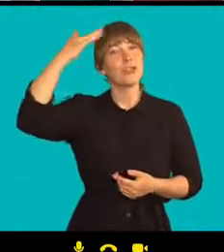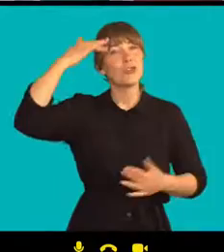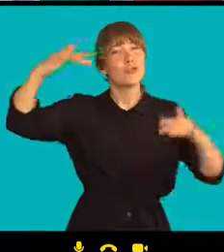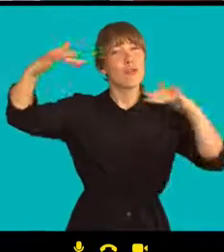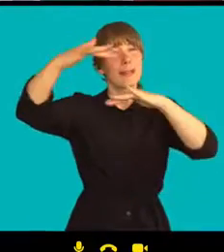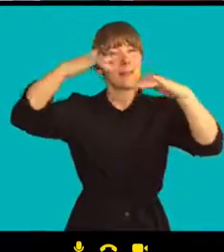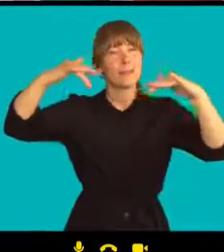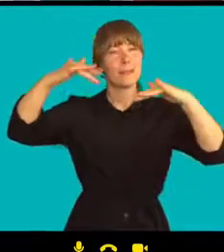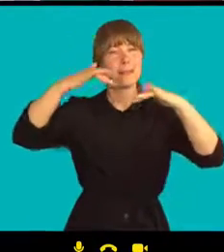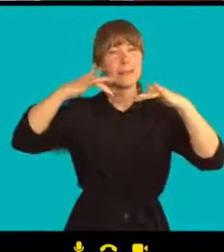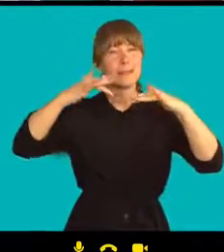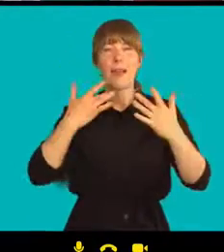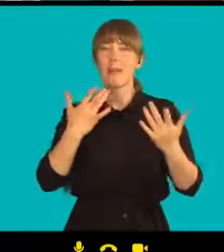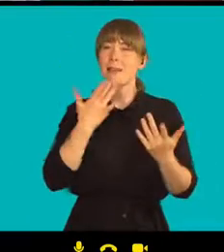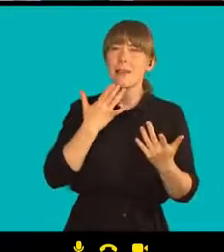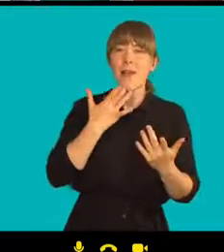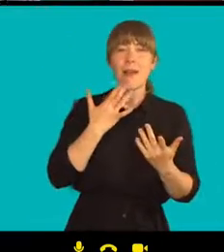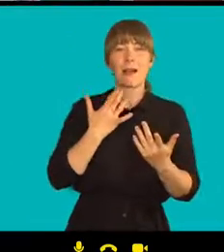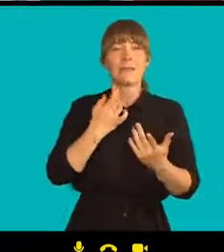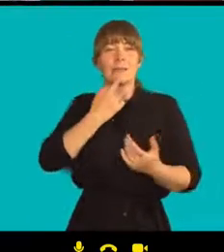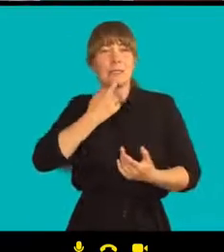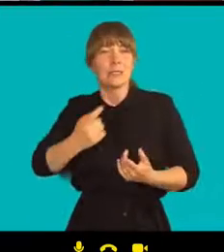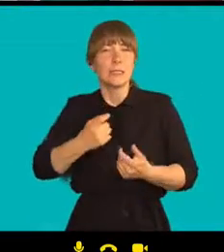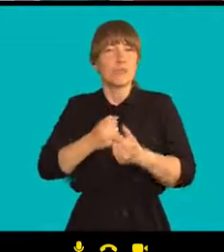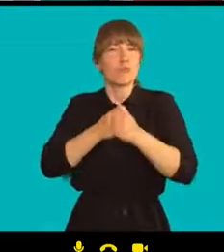a v tom, jak se bíře svoje práva.